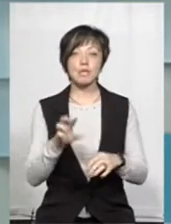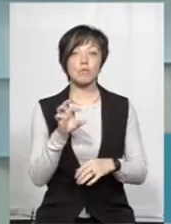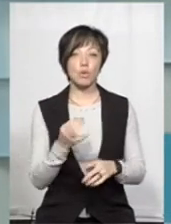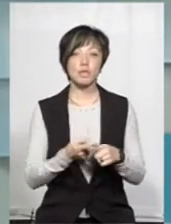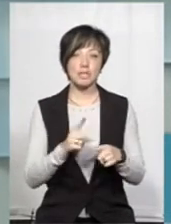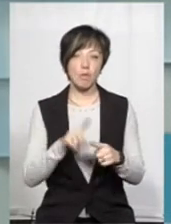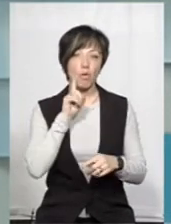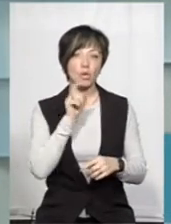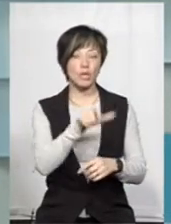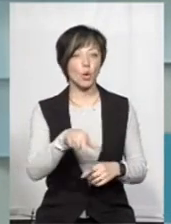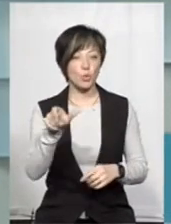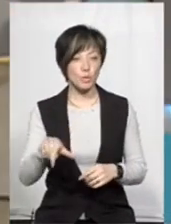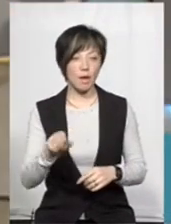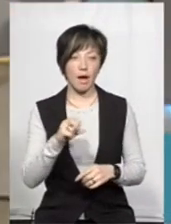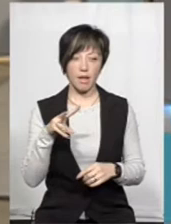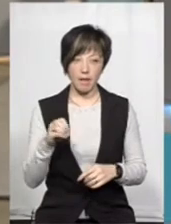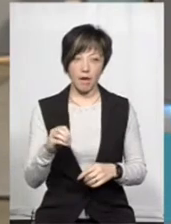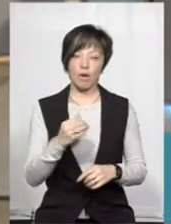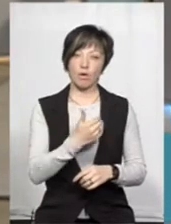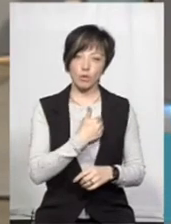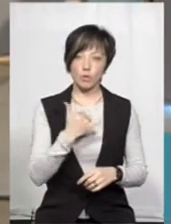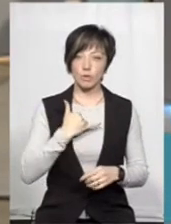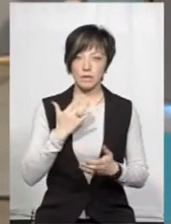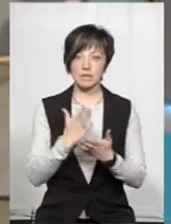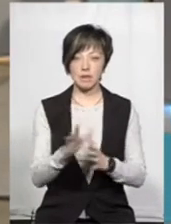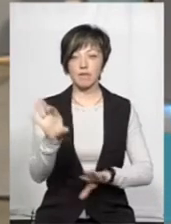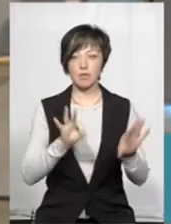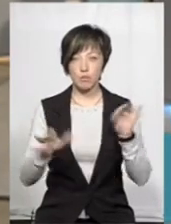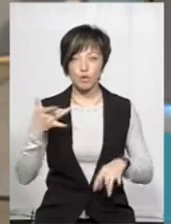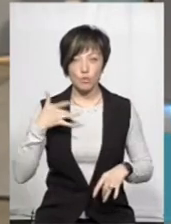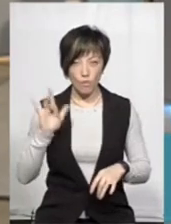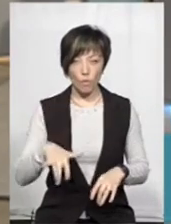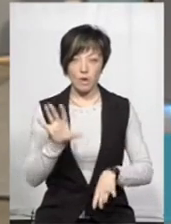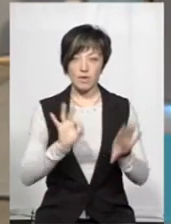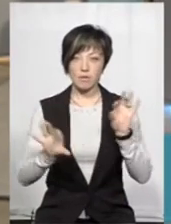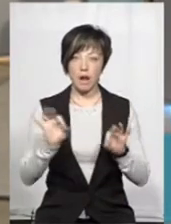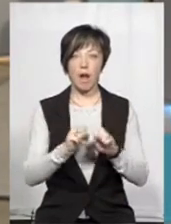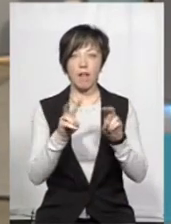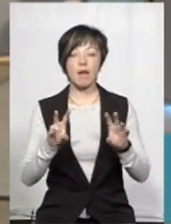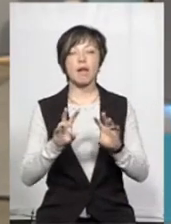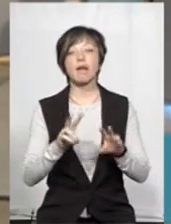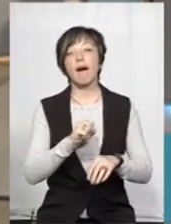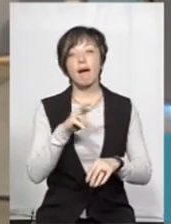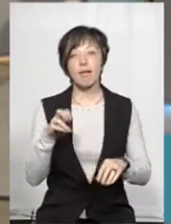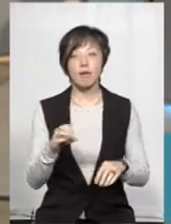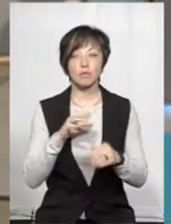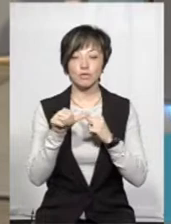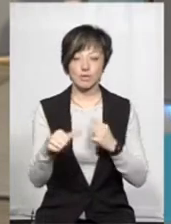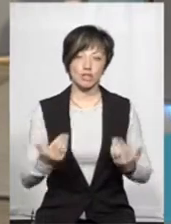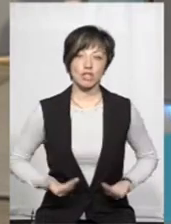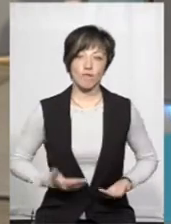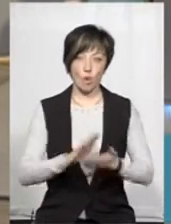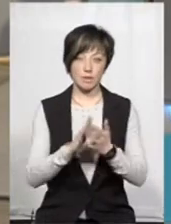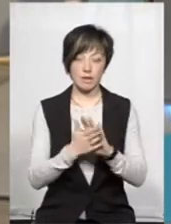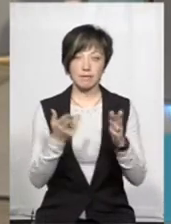що це досить молоді люди, але все-таки, хоча у нас є і відбір, і суворий відбір, але ніколи не потрібно виключати таке поняття, як життєві